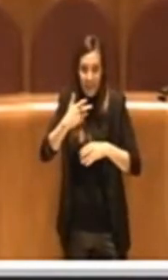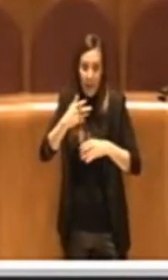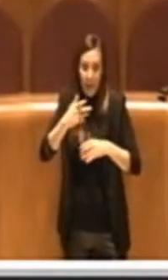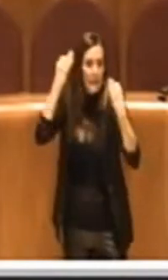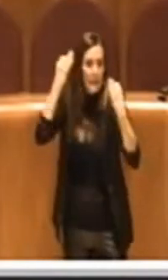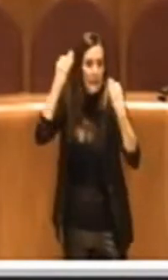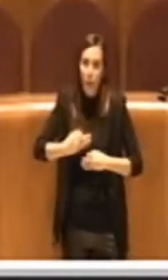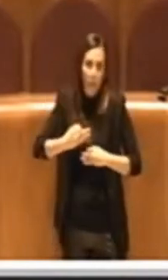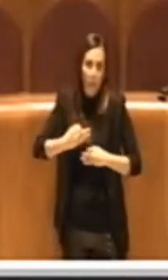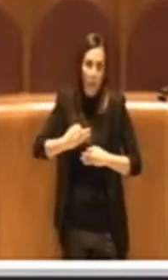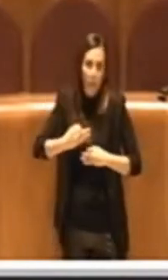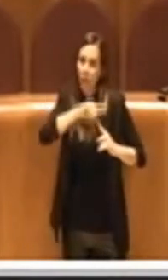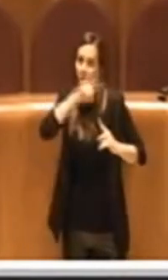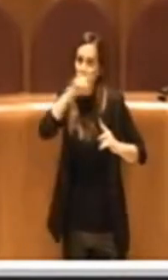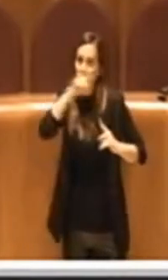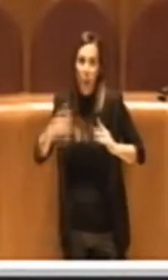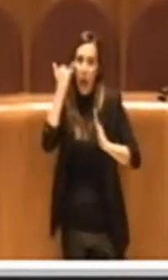2021, Presidente. Grazie.